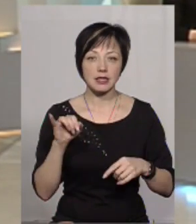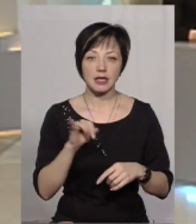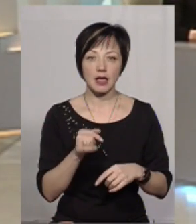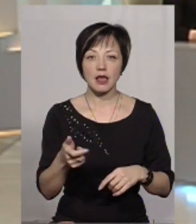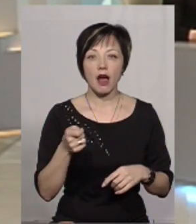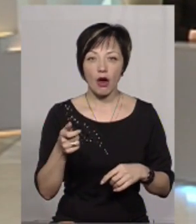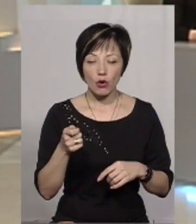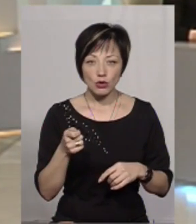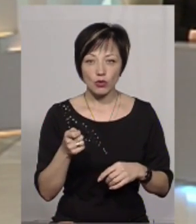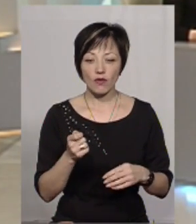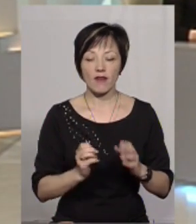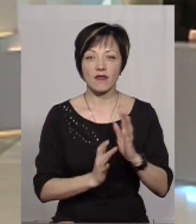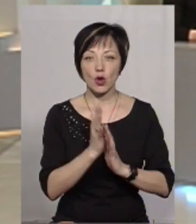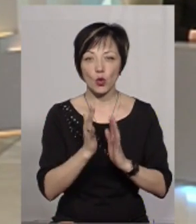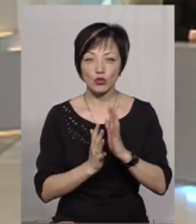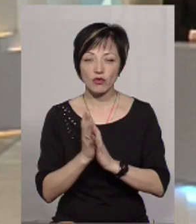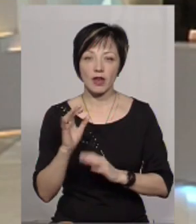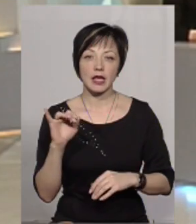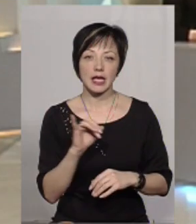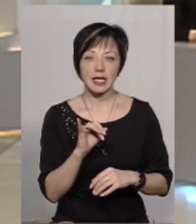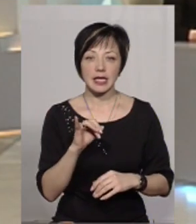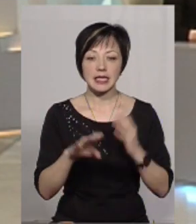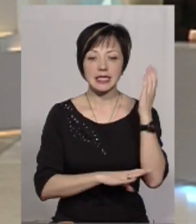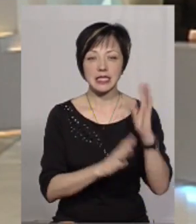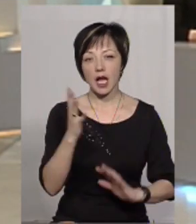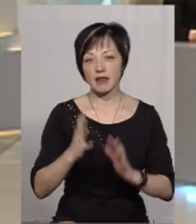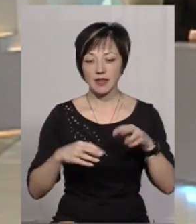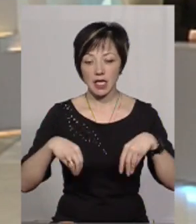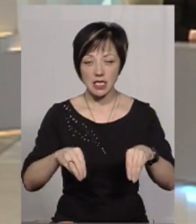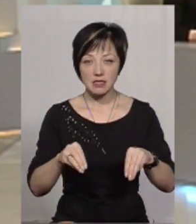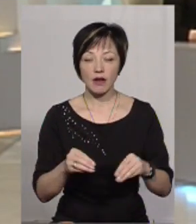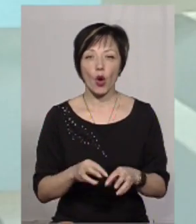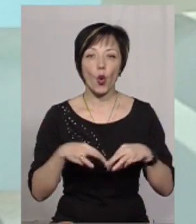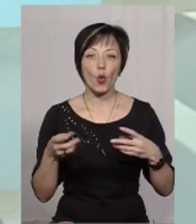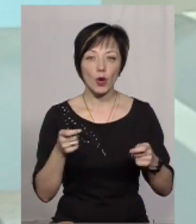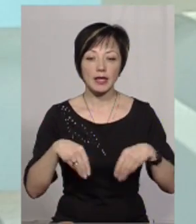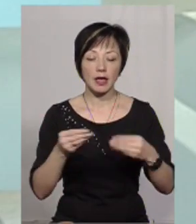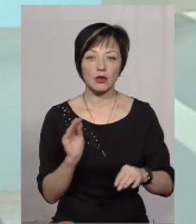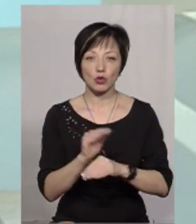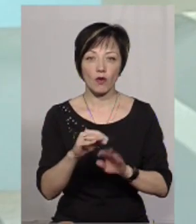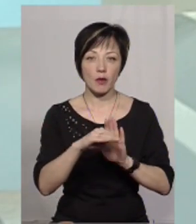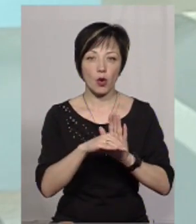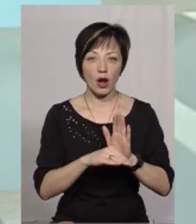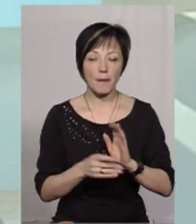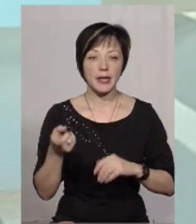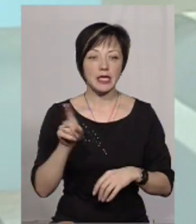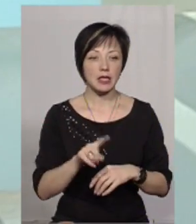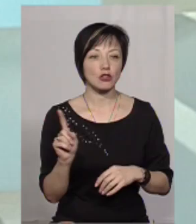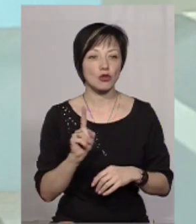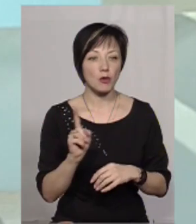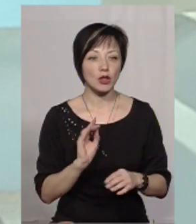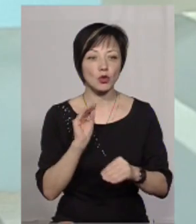ягодовирощування, і садівництва, тому що якраз уряд і дає додаткові програми на те, щоб